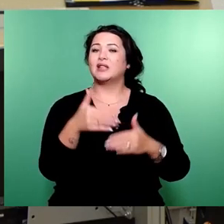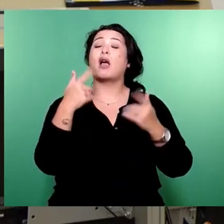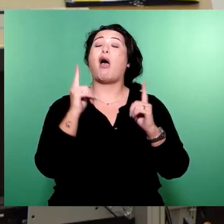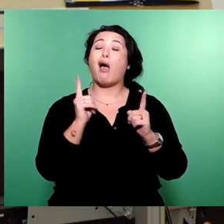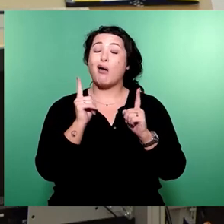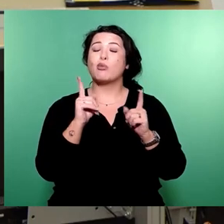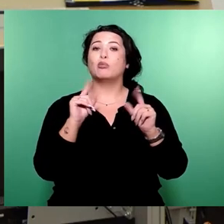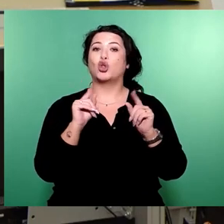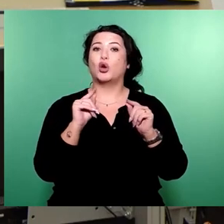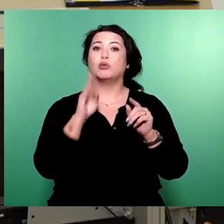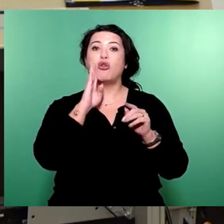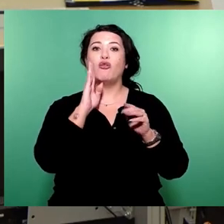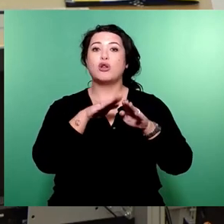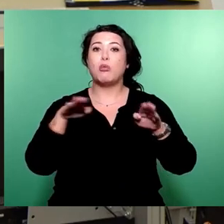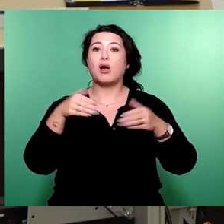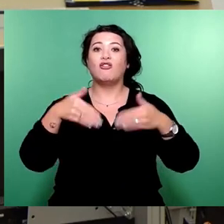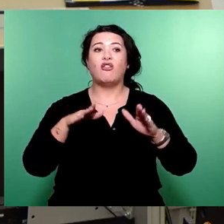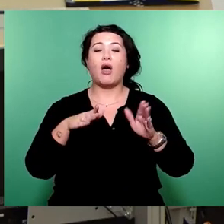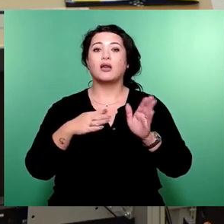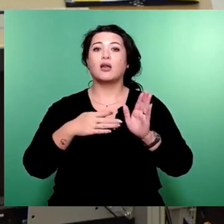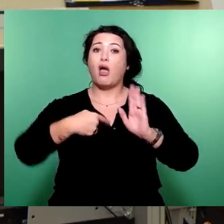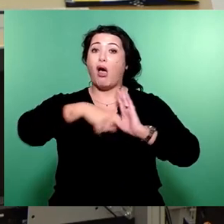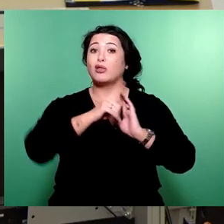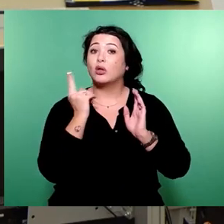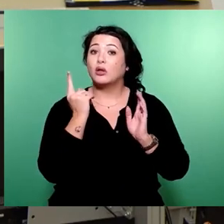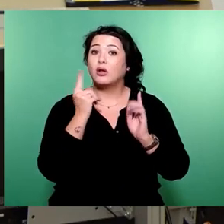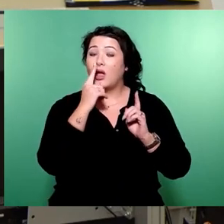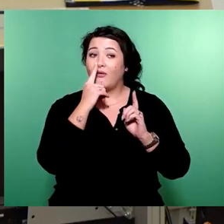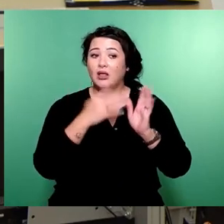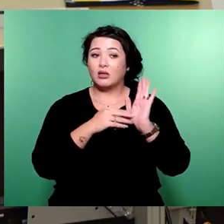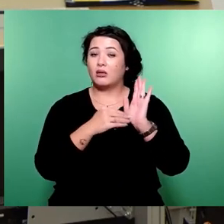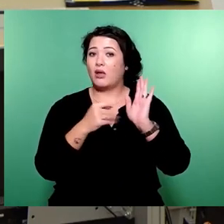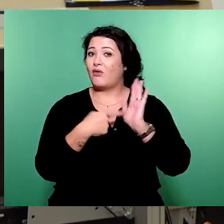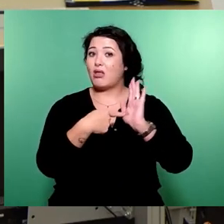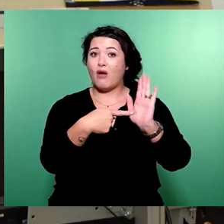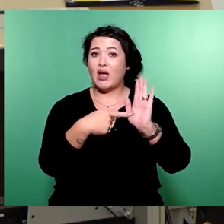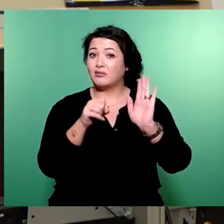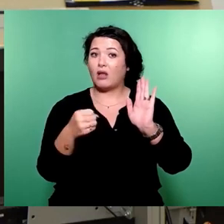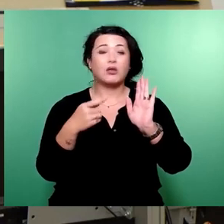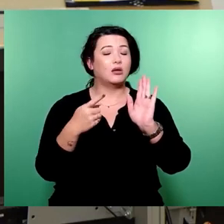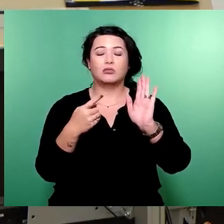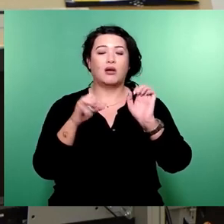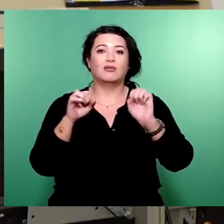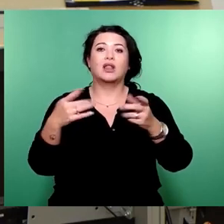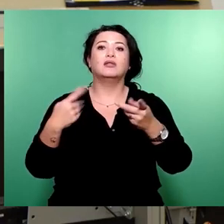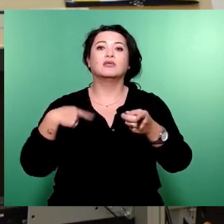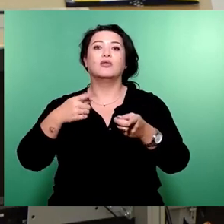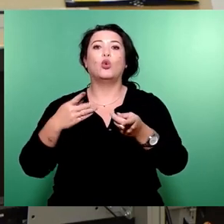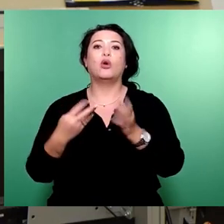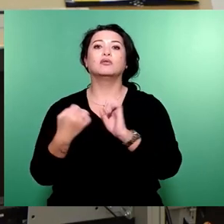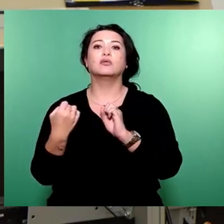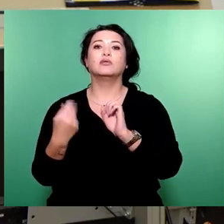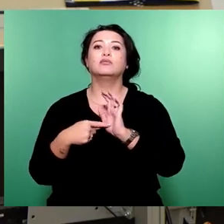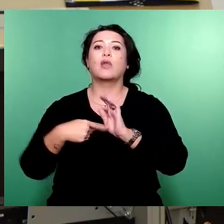Bewohnerparken nicht frei anordnen, wenn Sie keinen Parkdruck nachweisen. Insofern ist es in höchstem Maße unlauter, hier